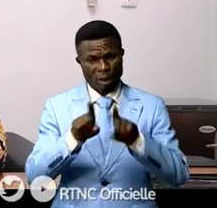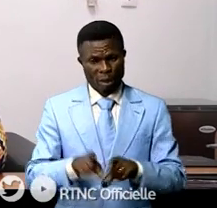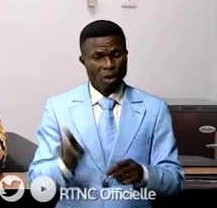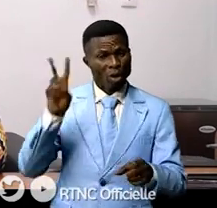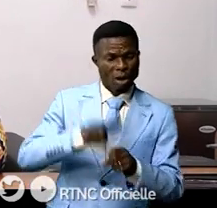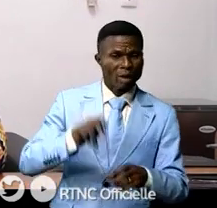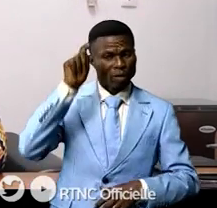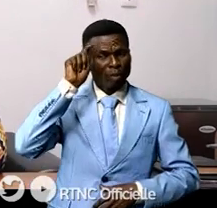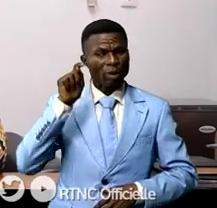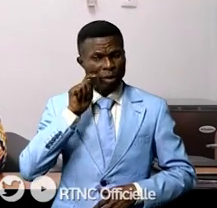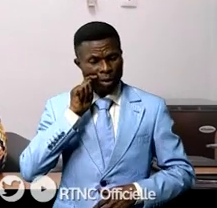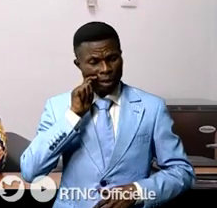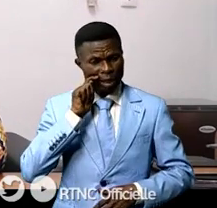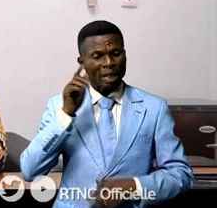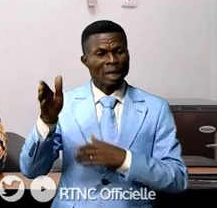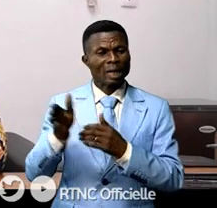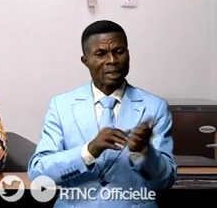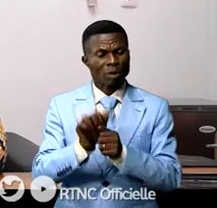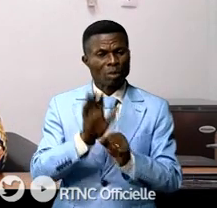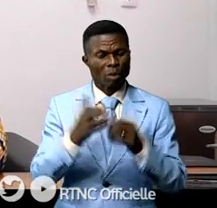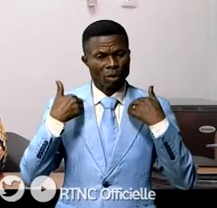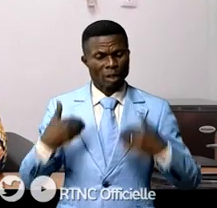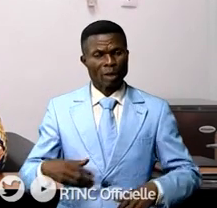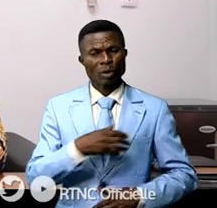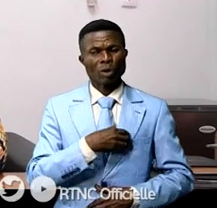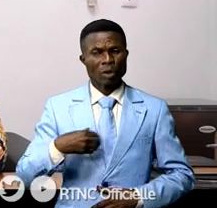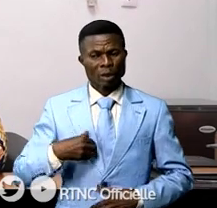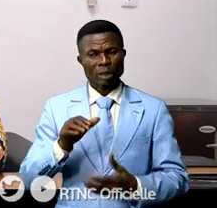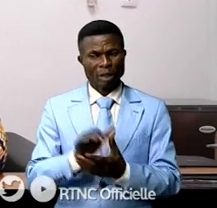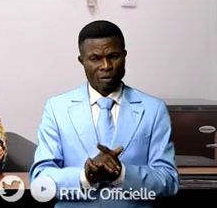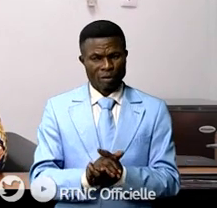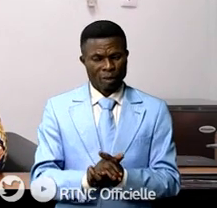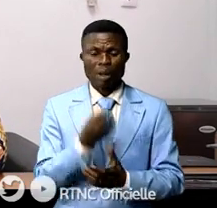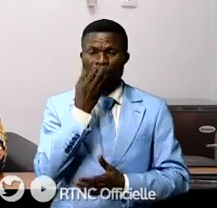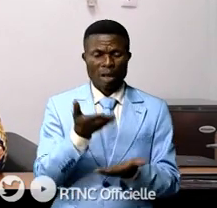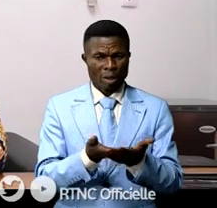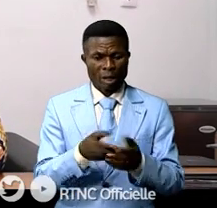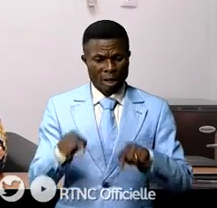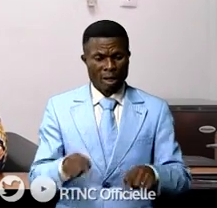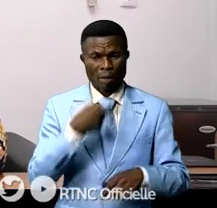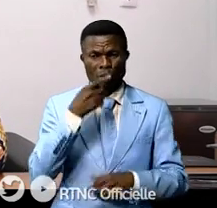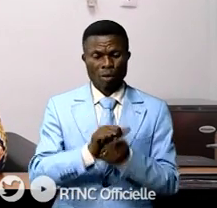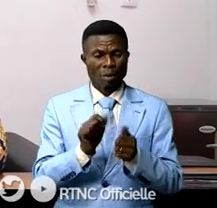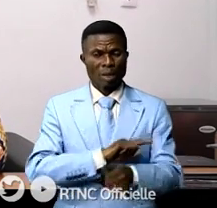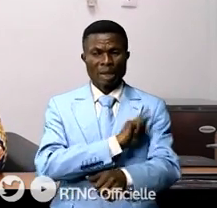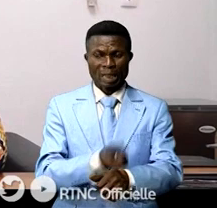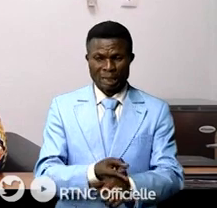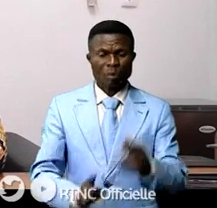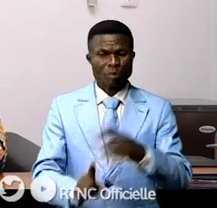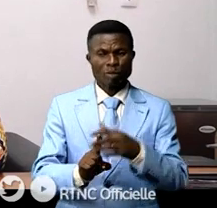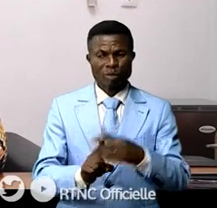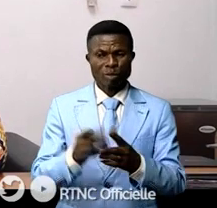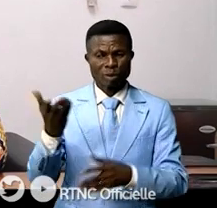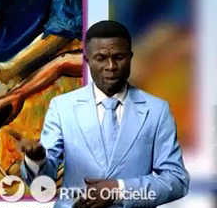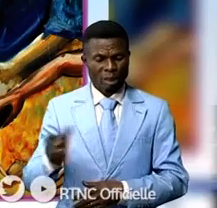violences sexuelles ont des conséquences multiples. Pour ne citer que quelques exemples, aujourd'hui nous parlons de grossesses non désirées,